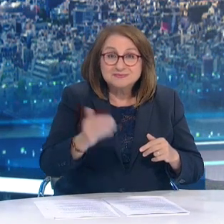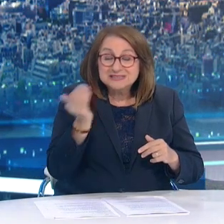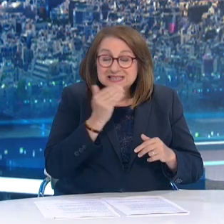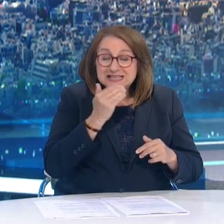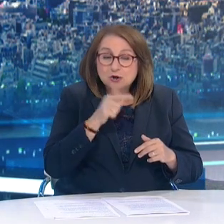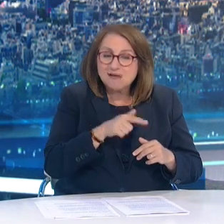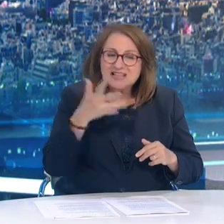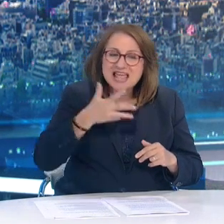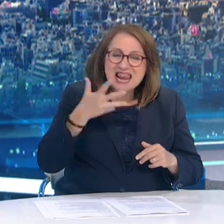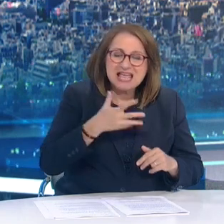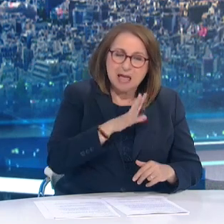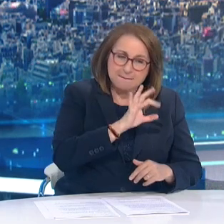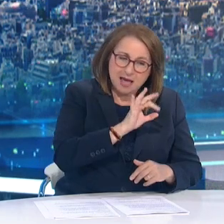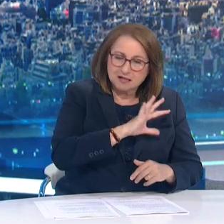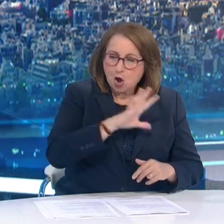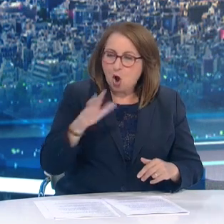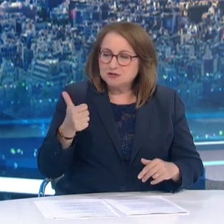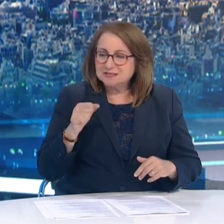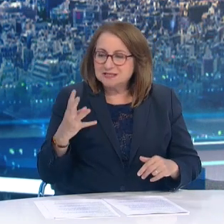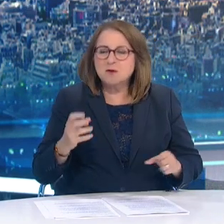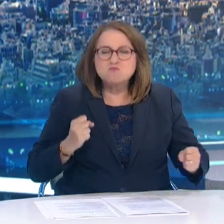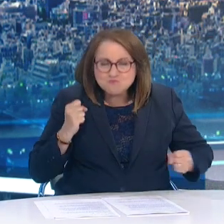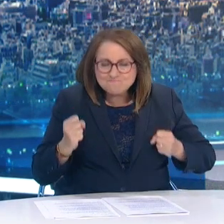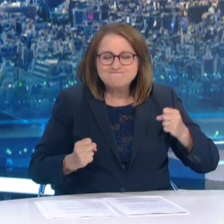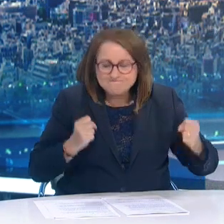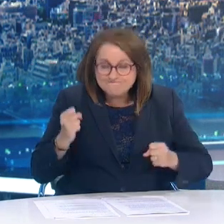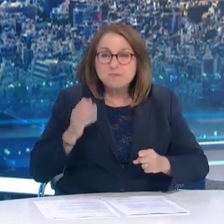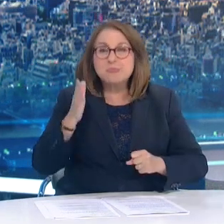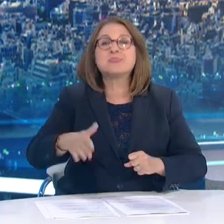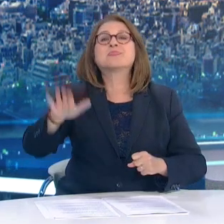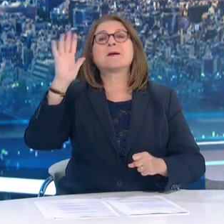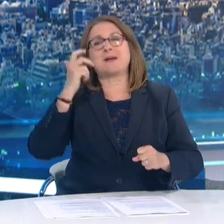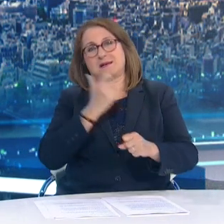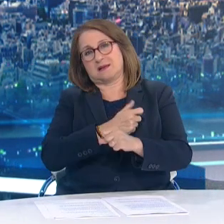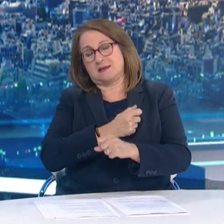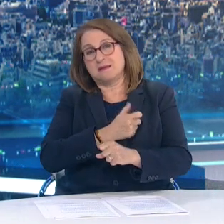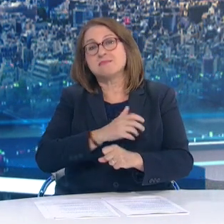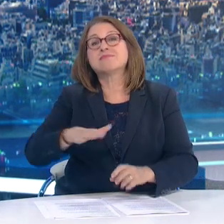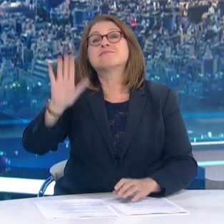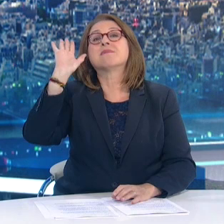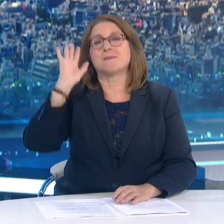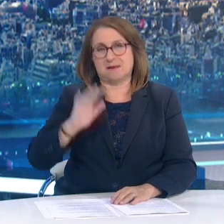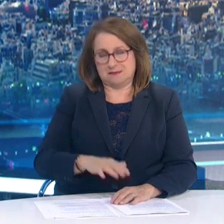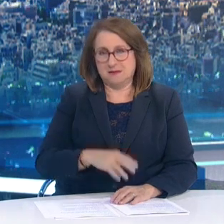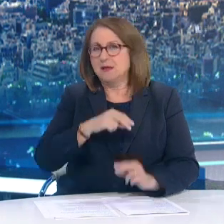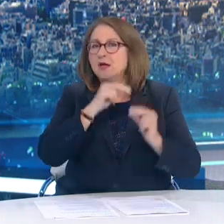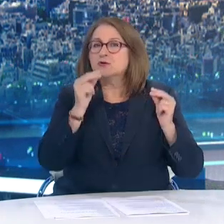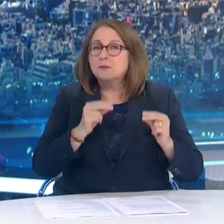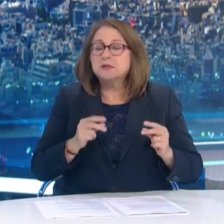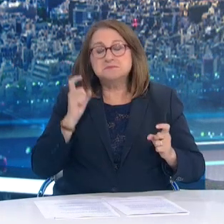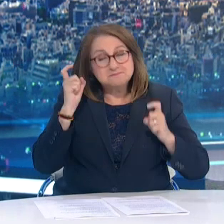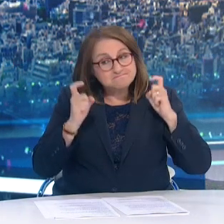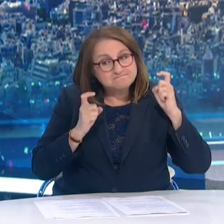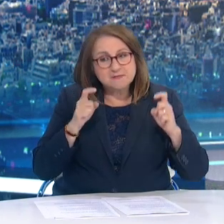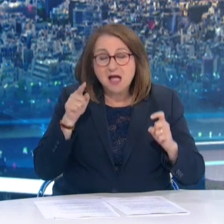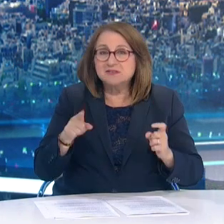πιστούν, να κατανοήσουν τα άτομα που ανήκουν σε αυτήν ηλικιακή ομάδα των 50 έως 64 ετών ότι λόγω ηλικίας ανήκουν